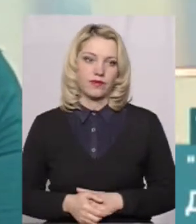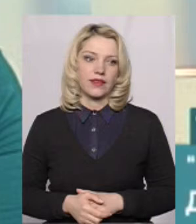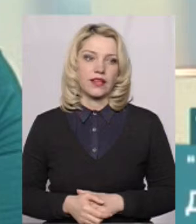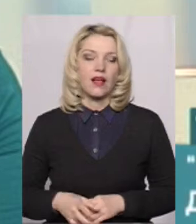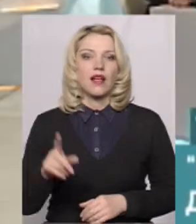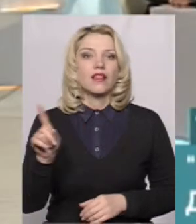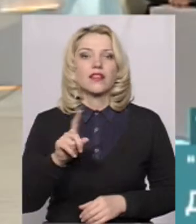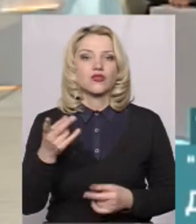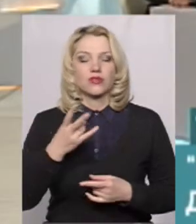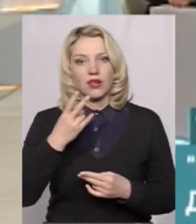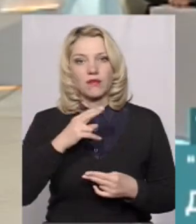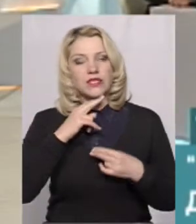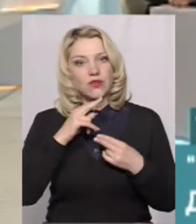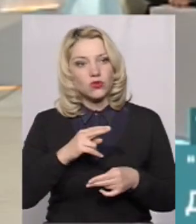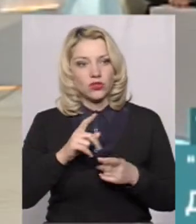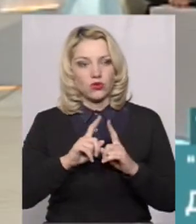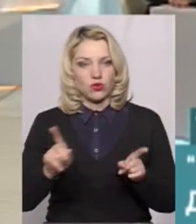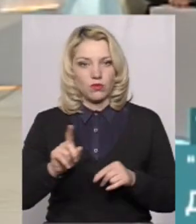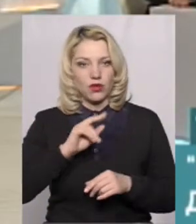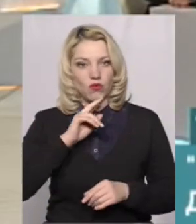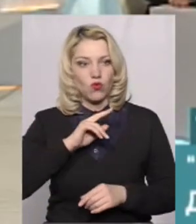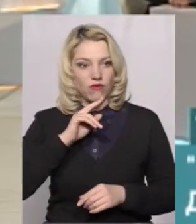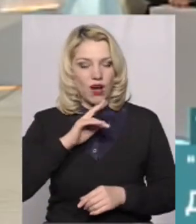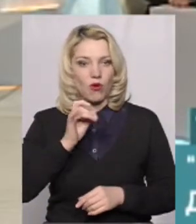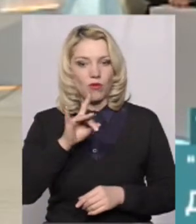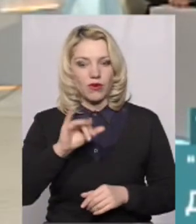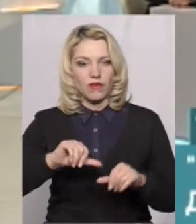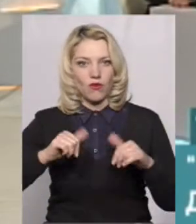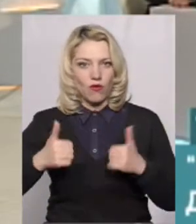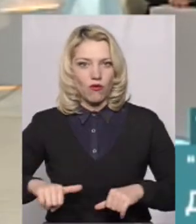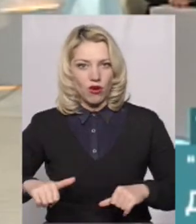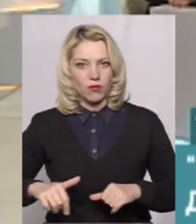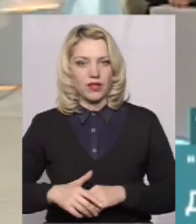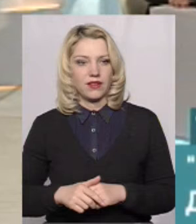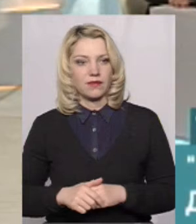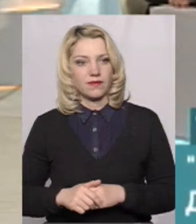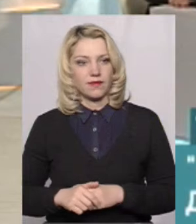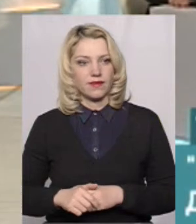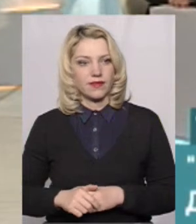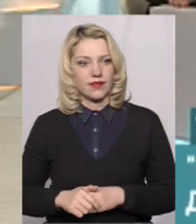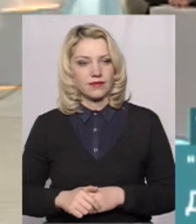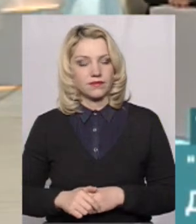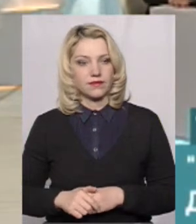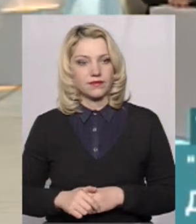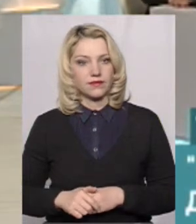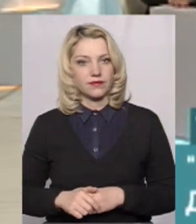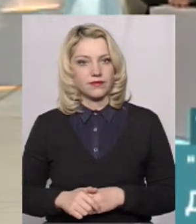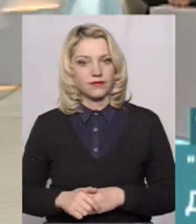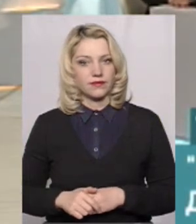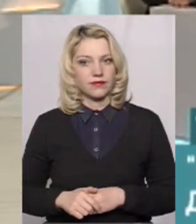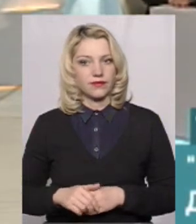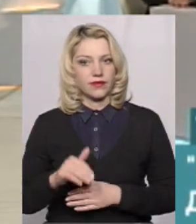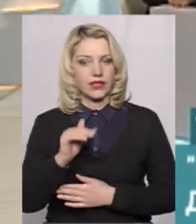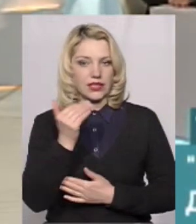На що треба звернути особливу увагу при оформленні дитини, навіть не